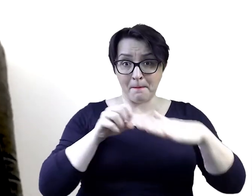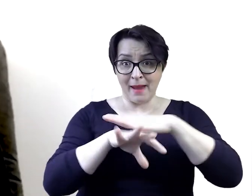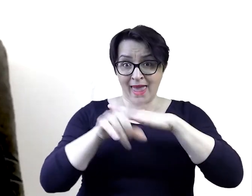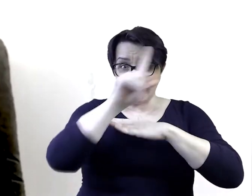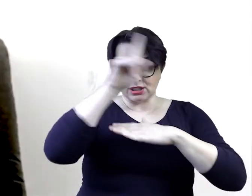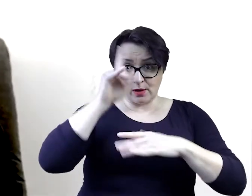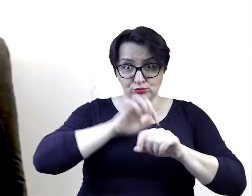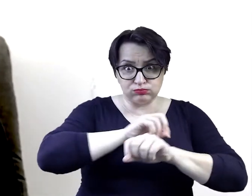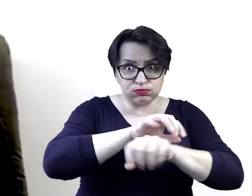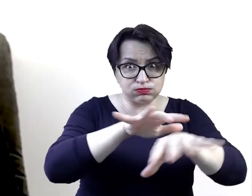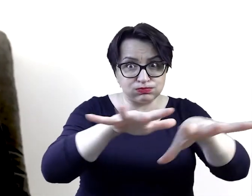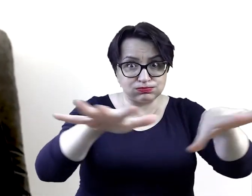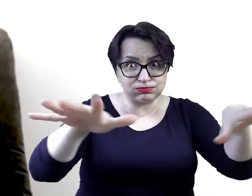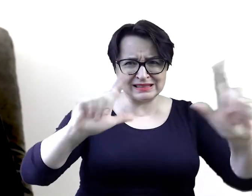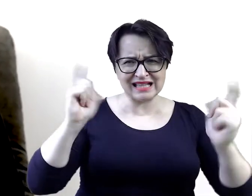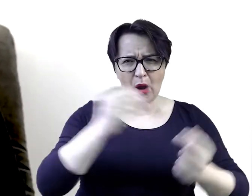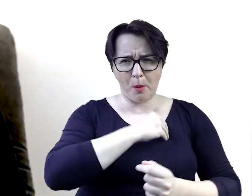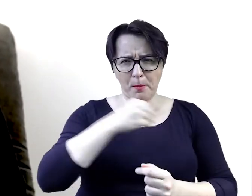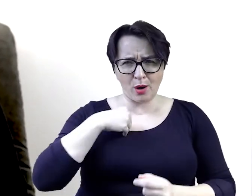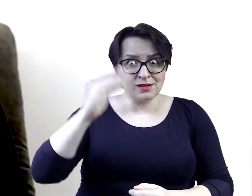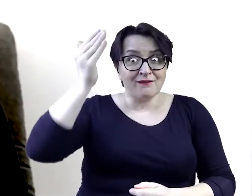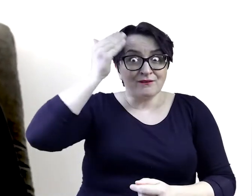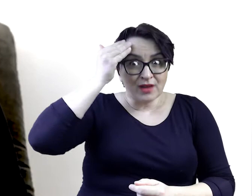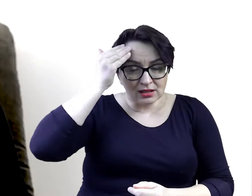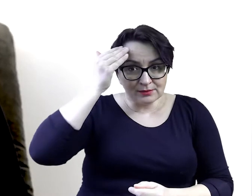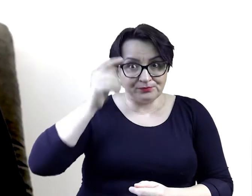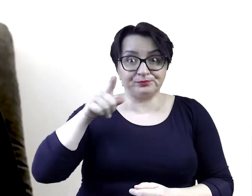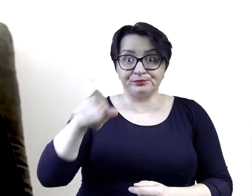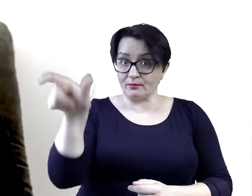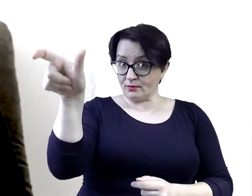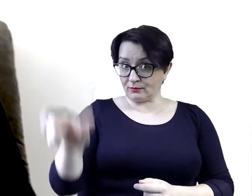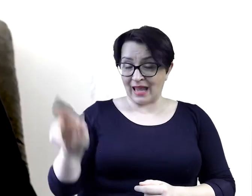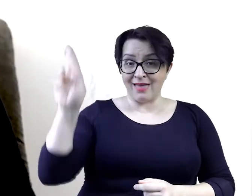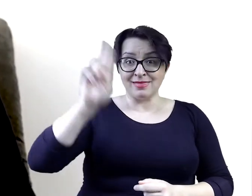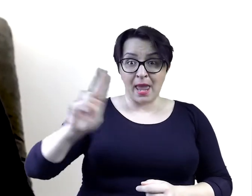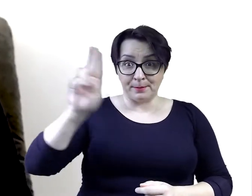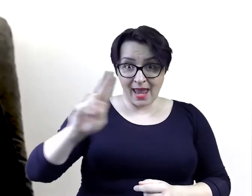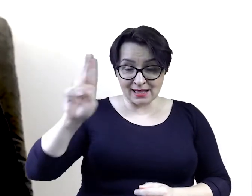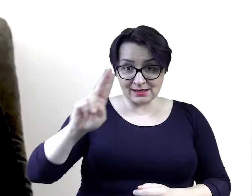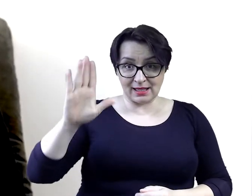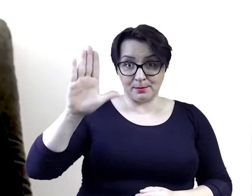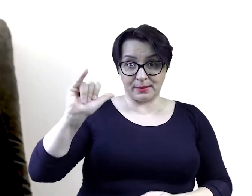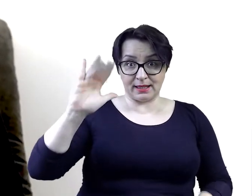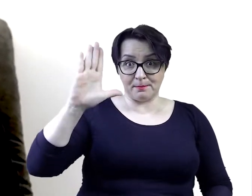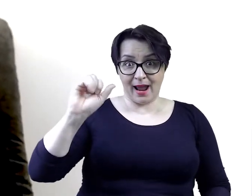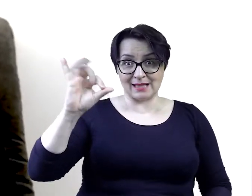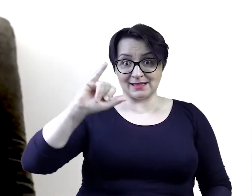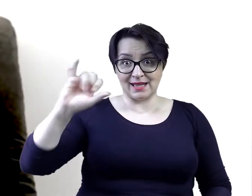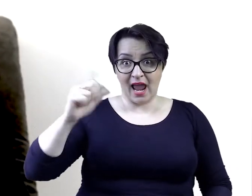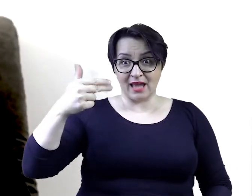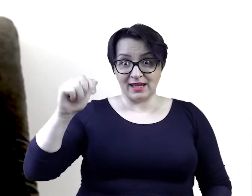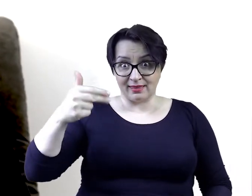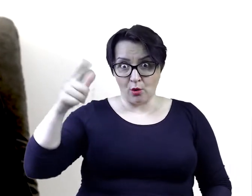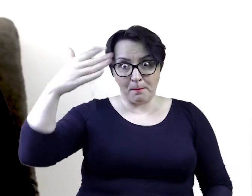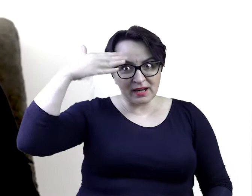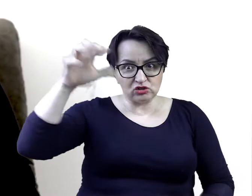Na treningi Niebieskiego bibasjanina Nowo koronowanego mistrza świata Do Goleniowa zjeżdżały